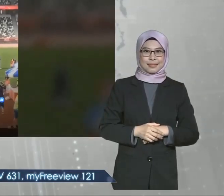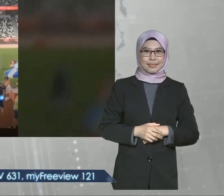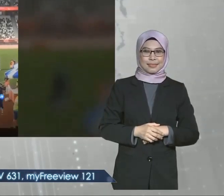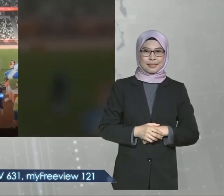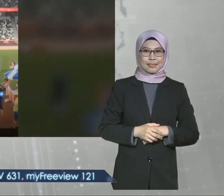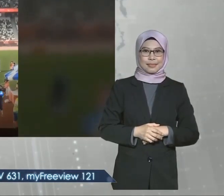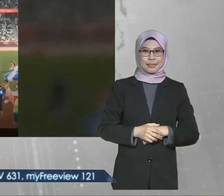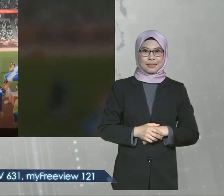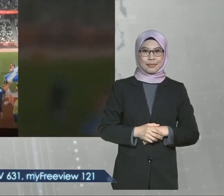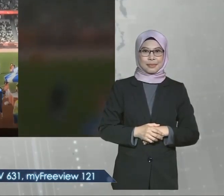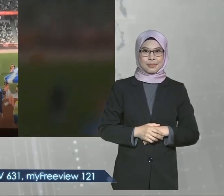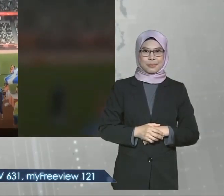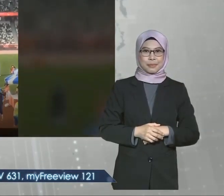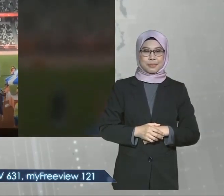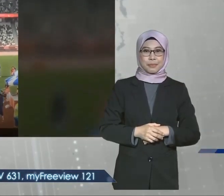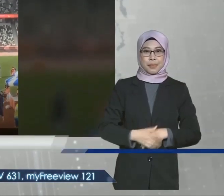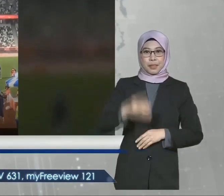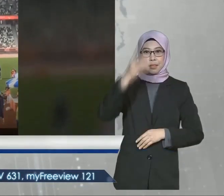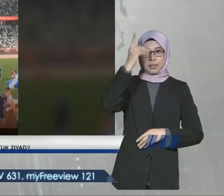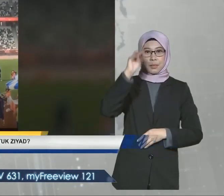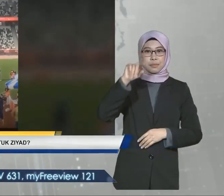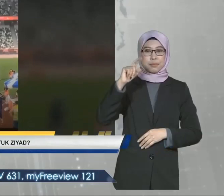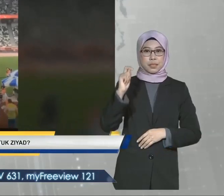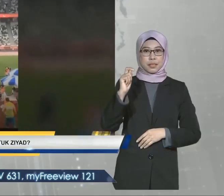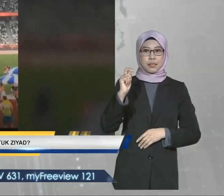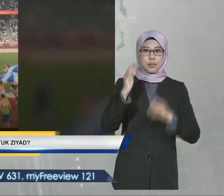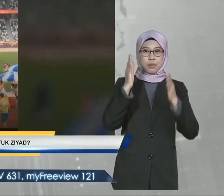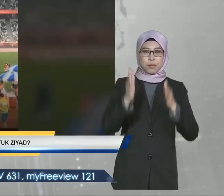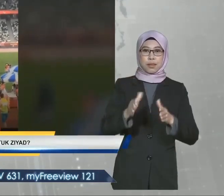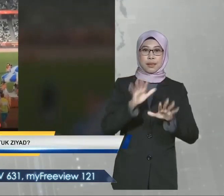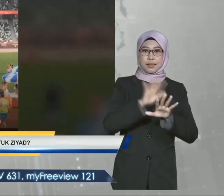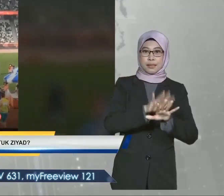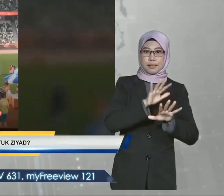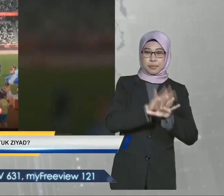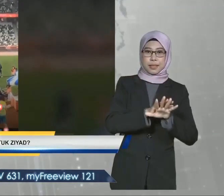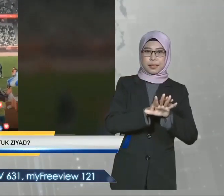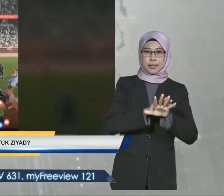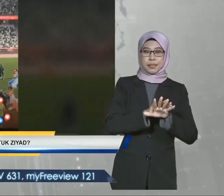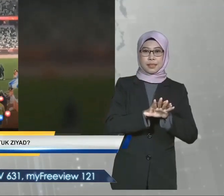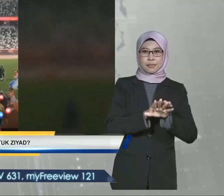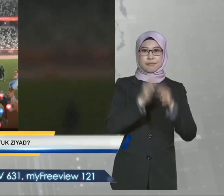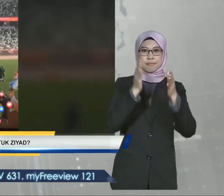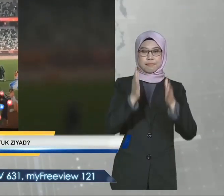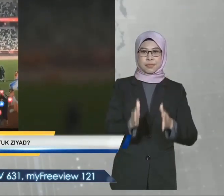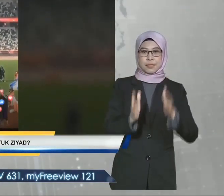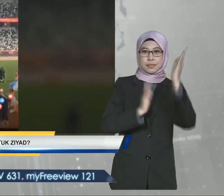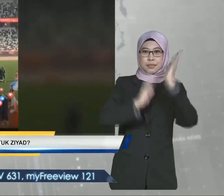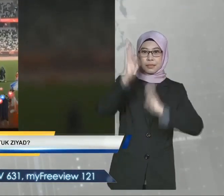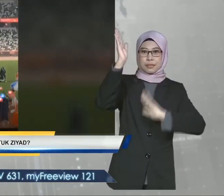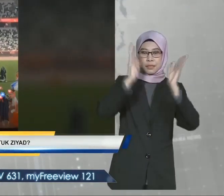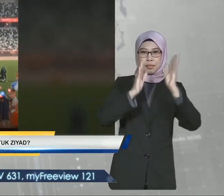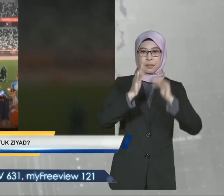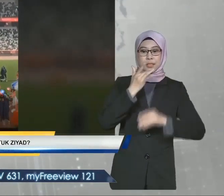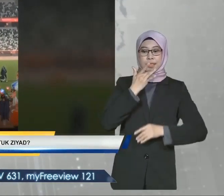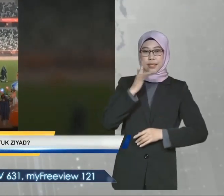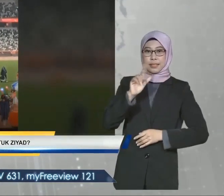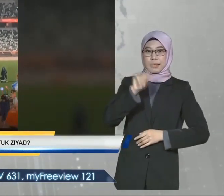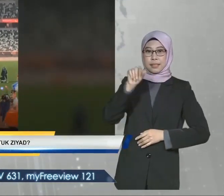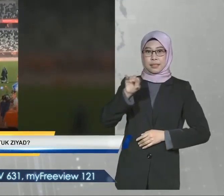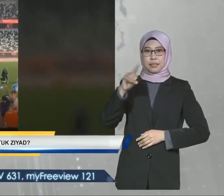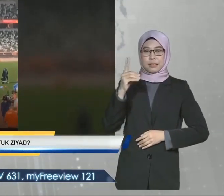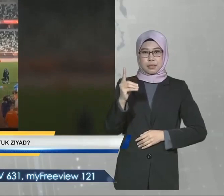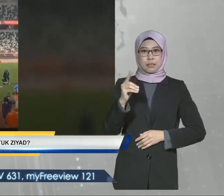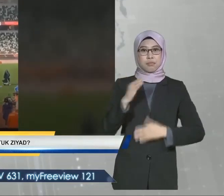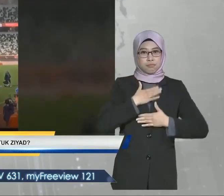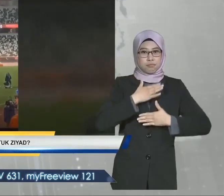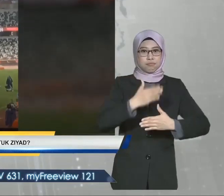Assalamualaikum Dato' Sri Megat berkata orang ramai terutamanya netizen yang cakna dengan nasib Ziyad boleh menunjukkan keprihatinan